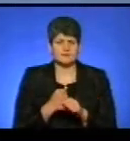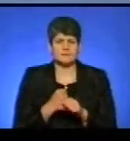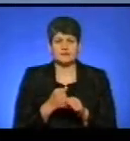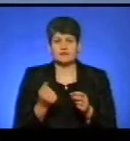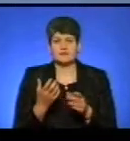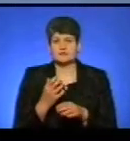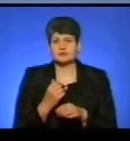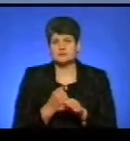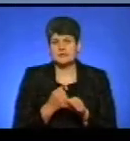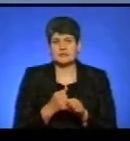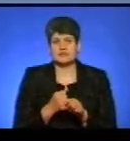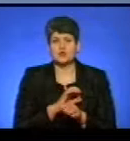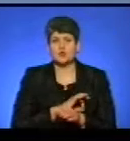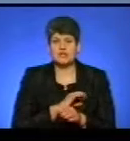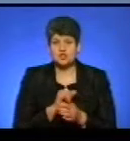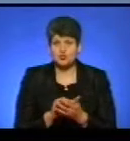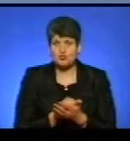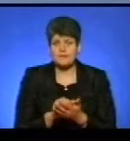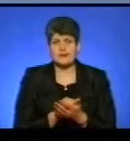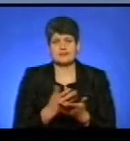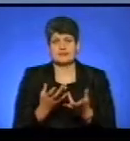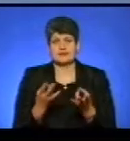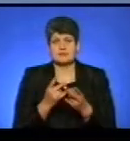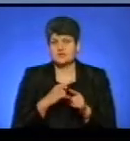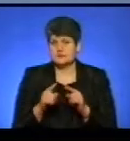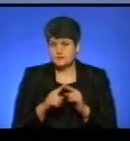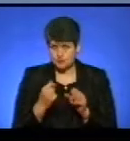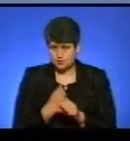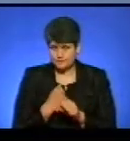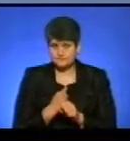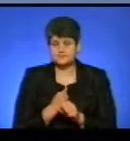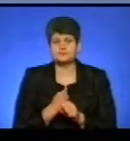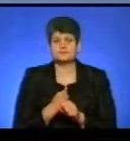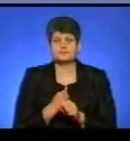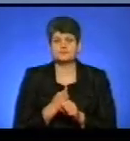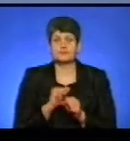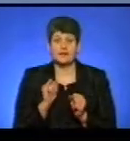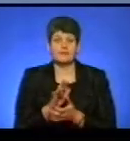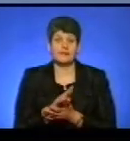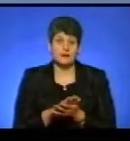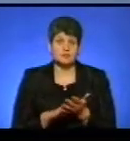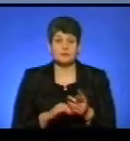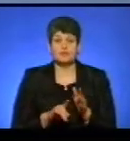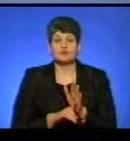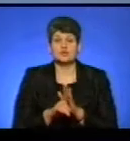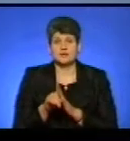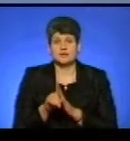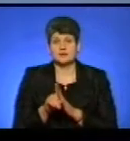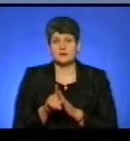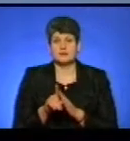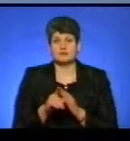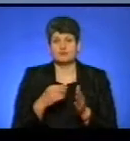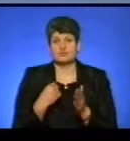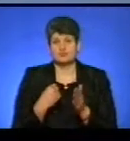виробити відповідні юридичні документи, що треба буде чим скоріше, звісно. І далі почати, як говориться, бюджетний процес,